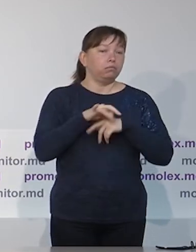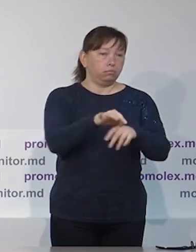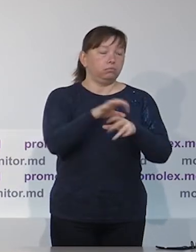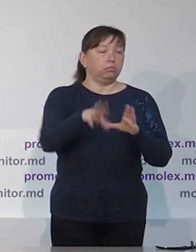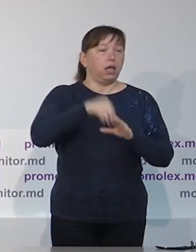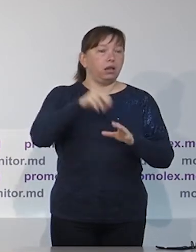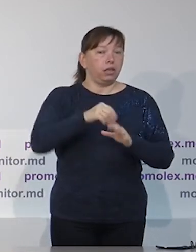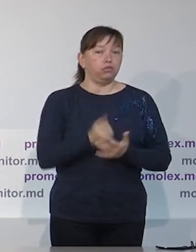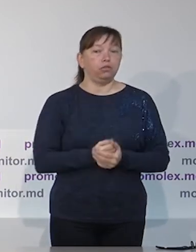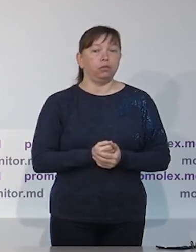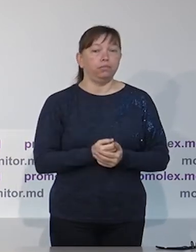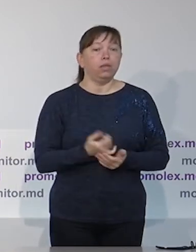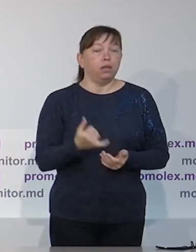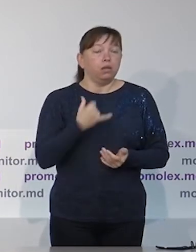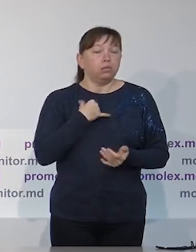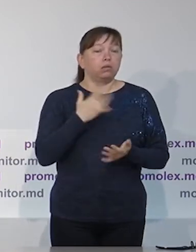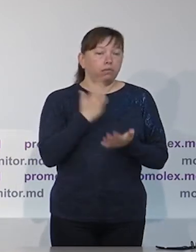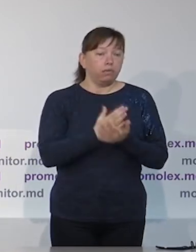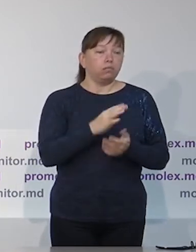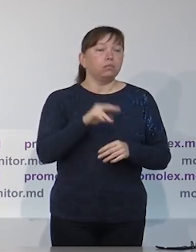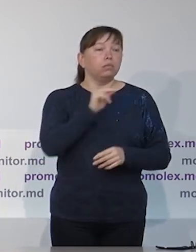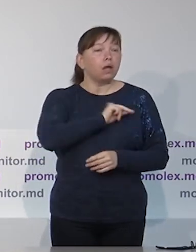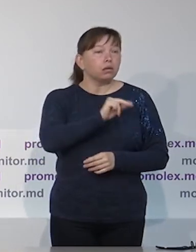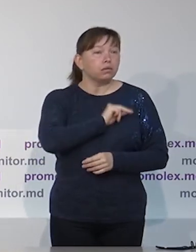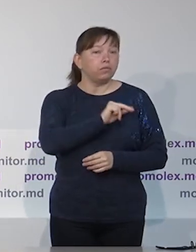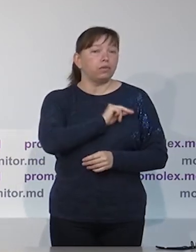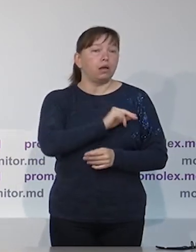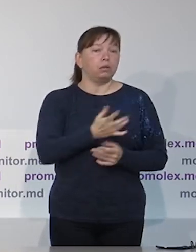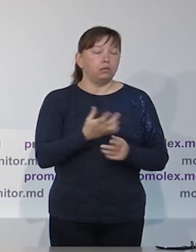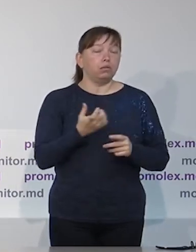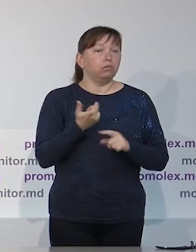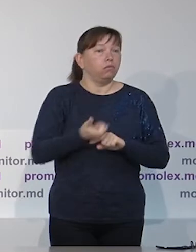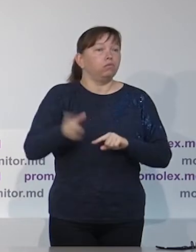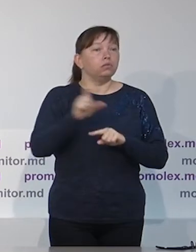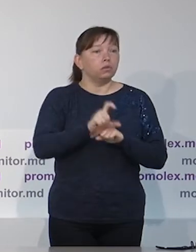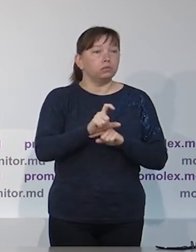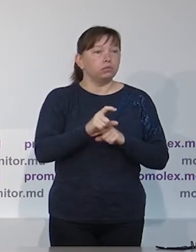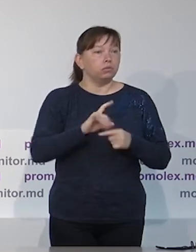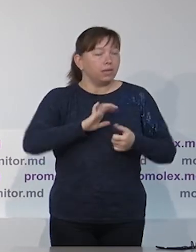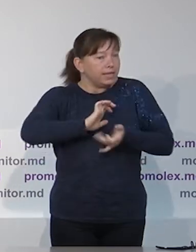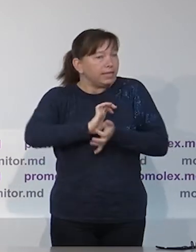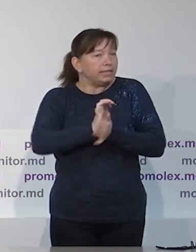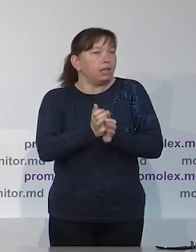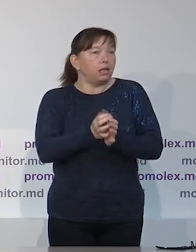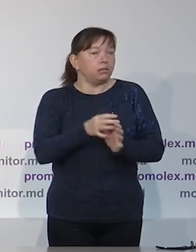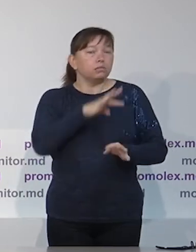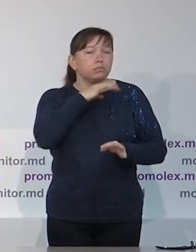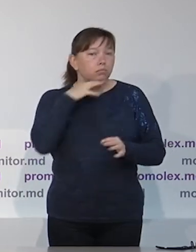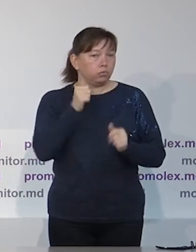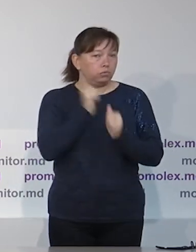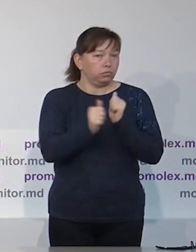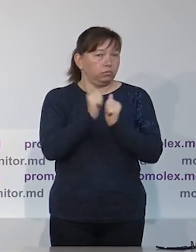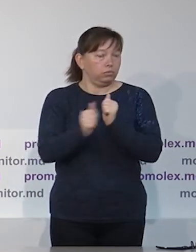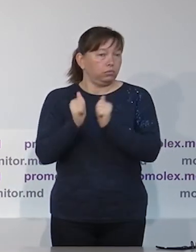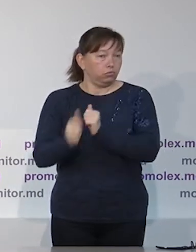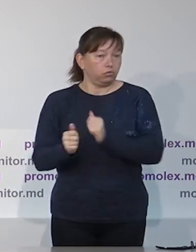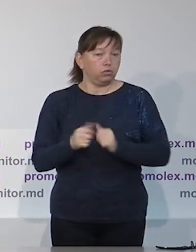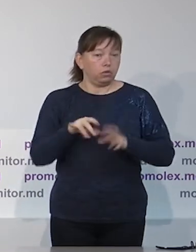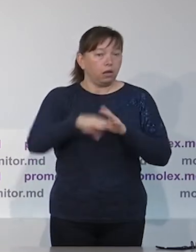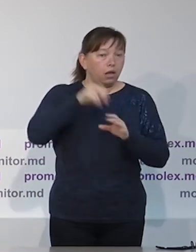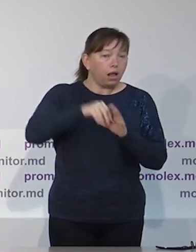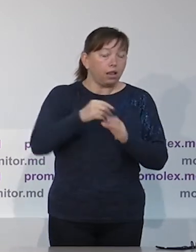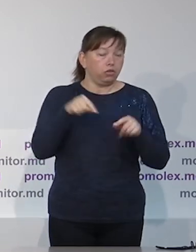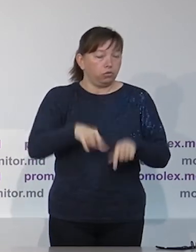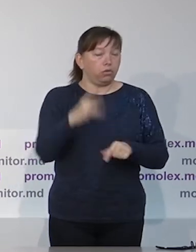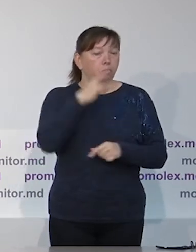июля, это, на самом деле, десятые выборы такого типа в Республике Молдова и пятые выборы